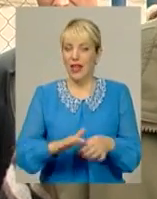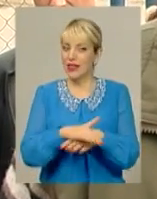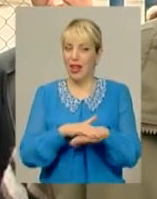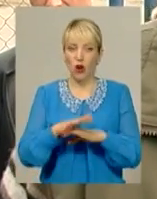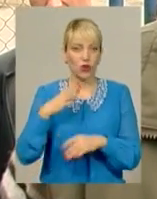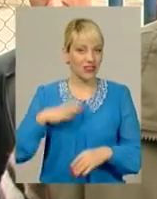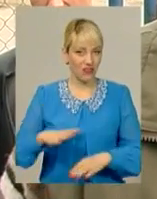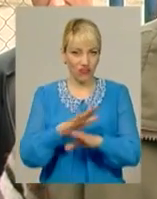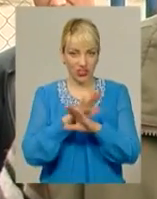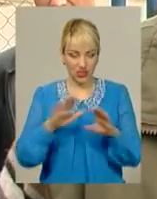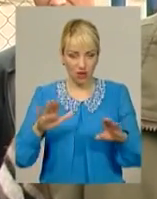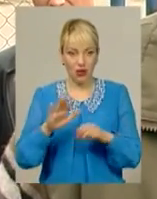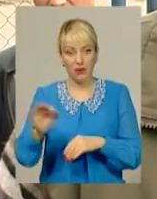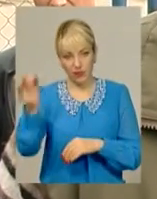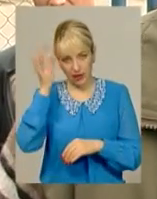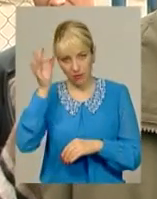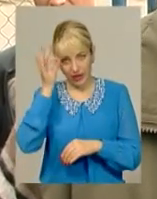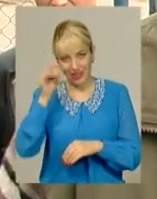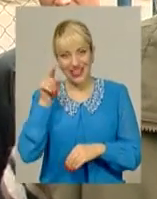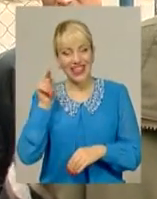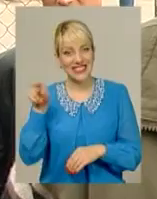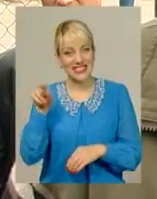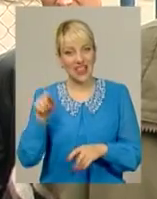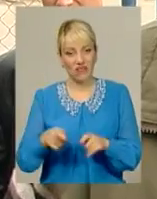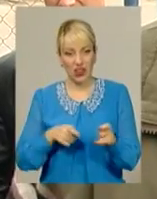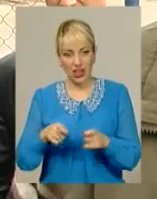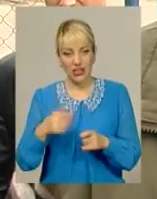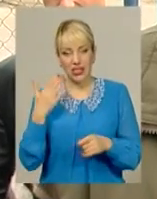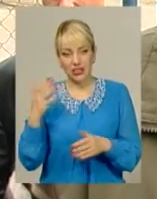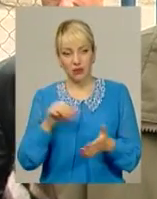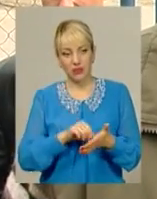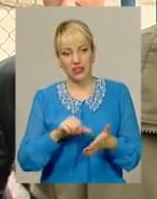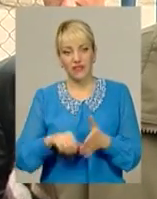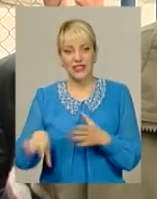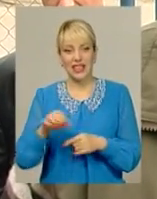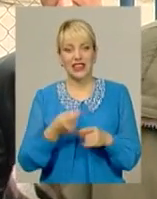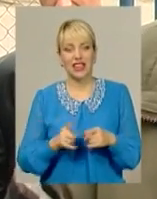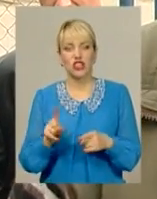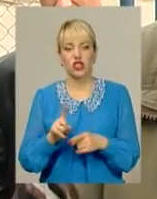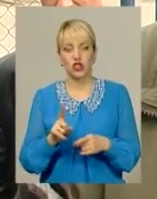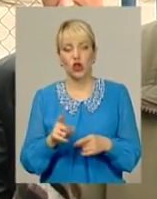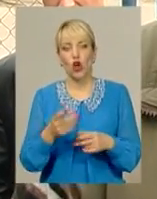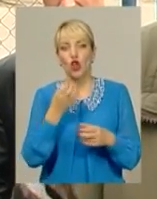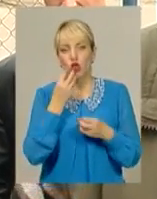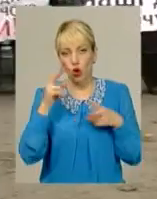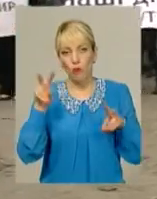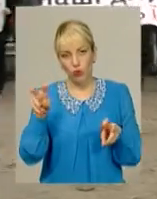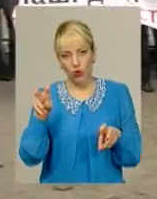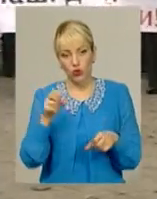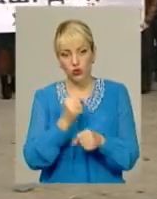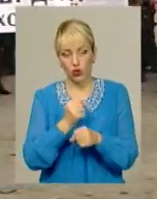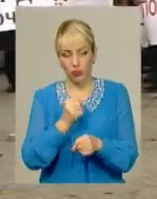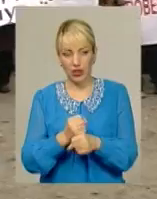витримає і пригадає цій владі, їхнім конкретним представникам все те, що вони для нас добре в лавиках зробили.